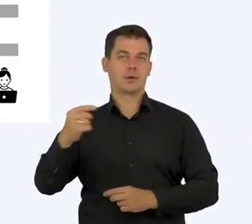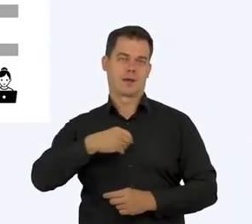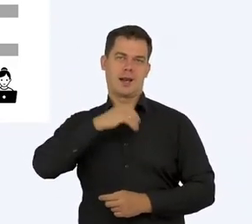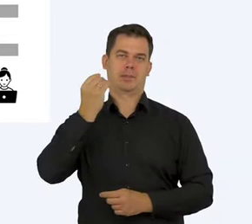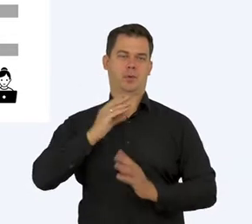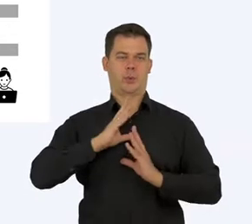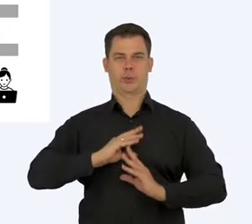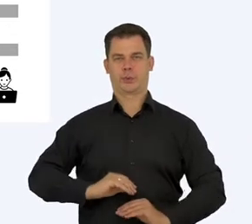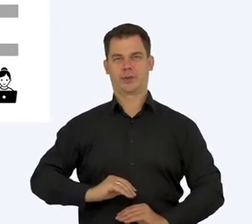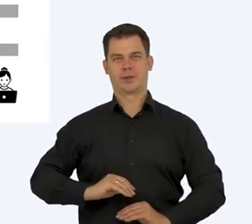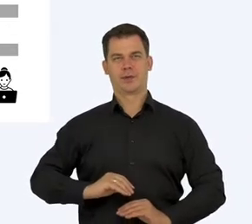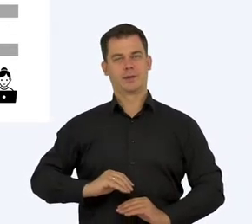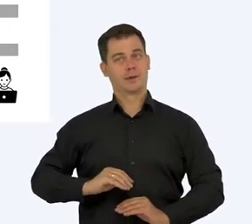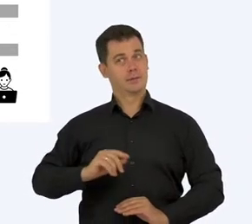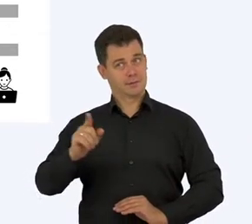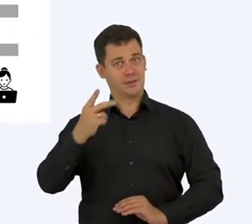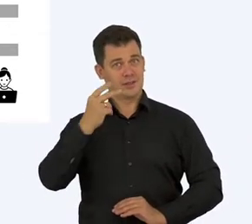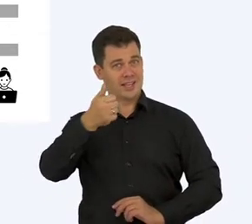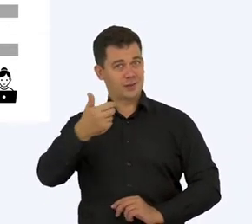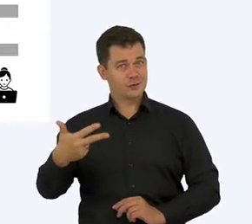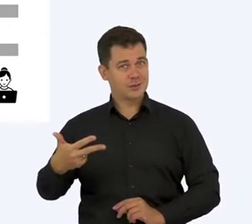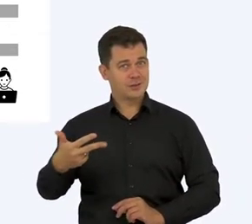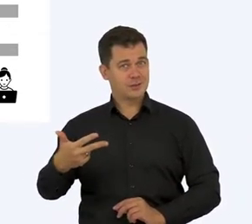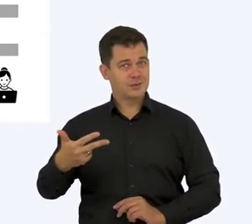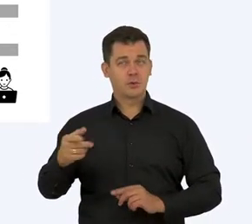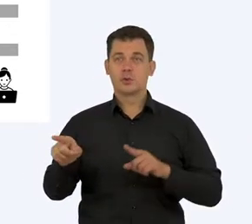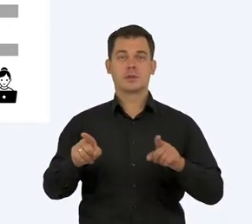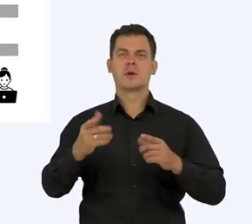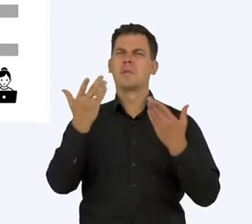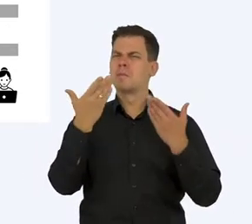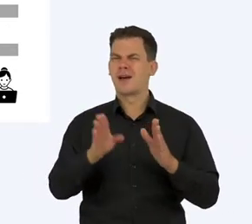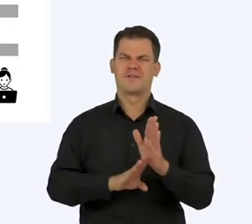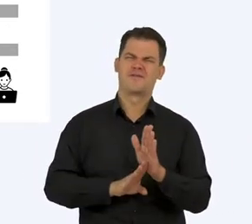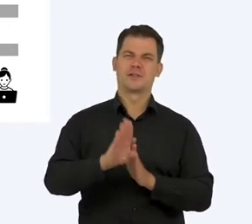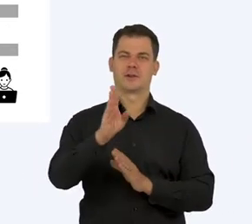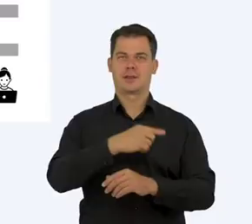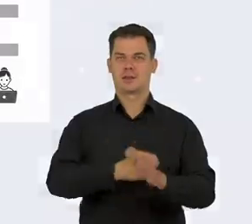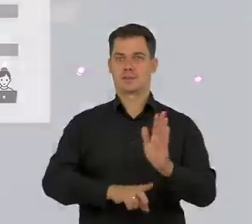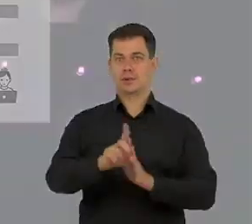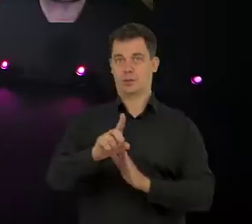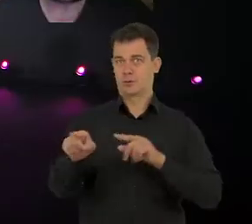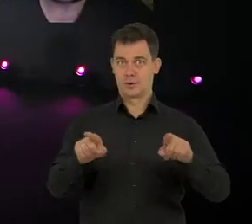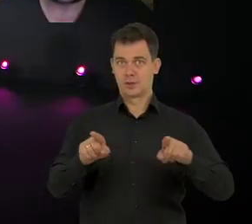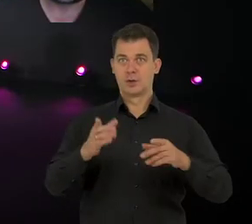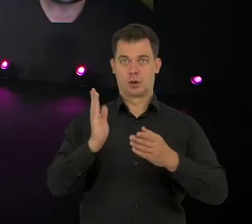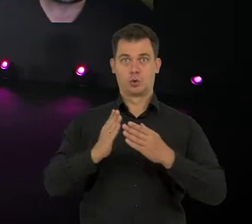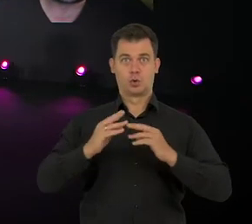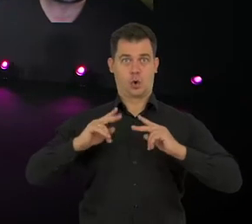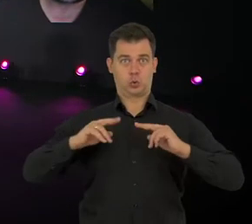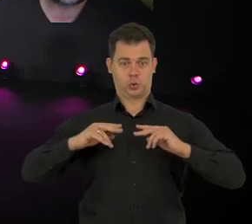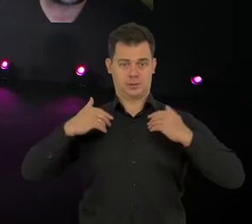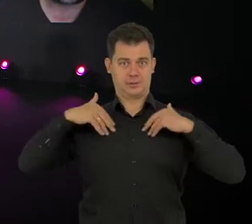sauny, to będzie lepiej. Więc tutaj trudno powiedzieć, co to znaczy przebywanie w bardzo wysokiej temperaturze, chyba nie takiej, która